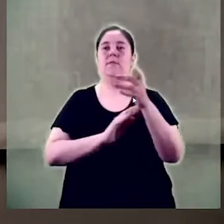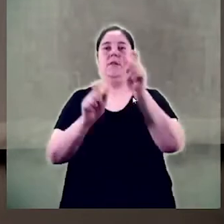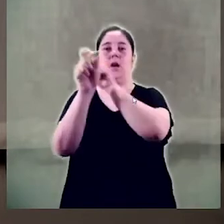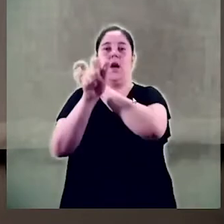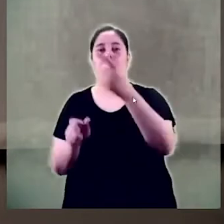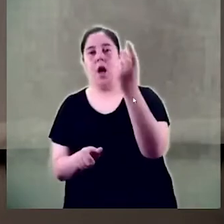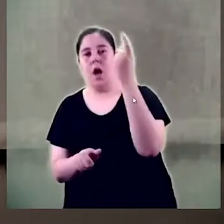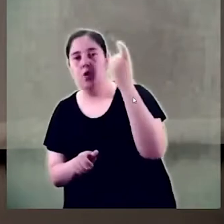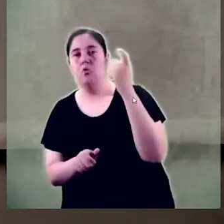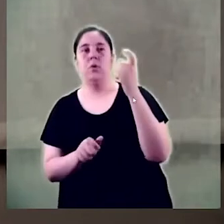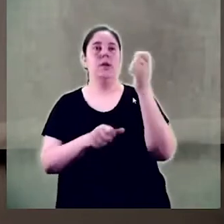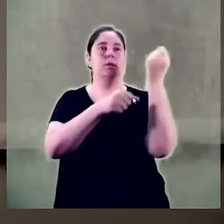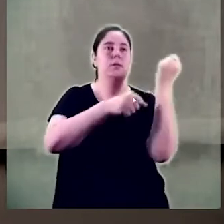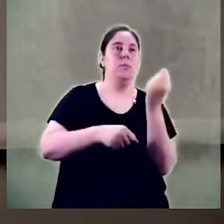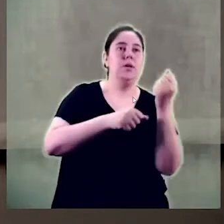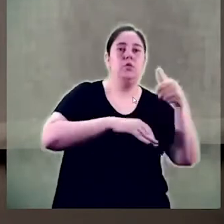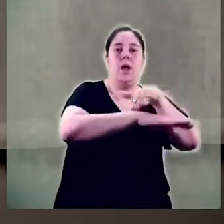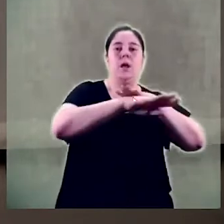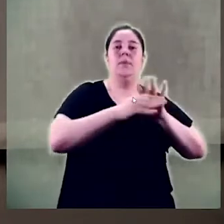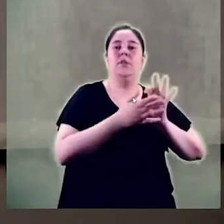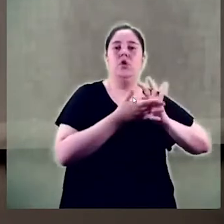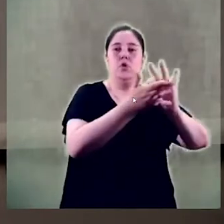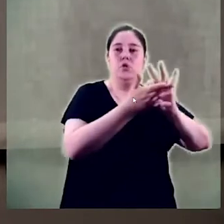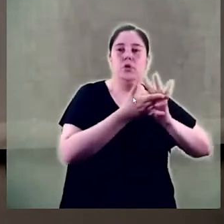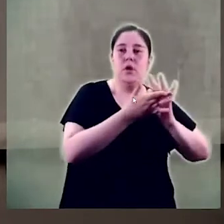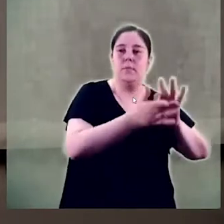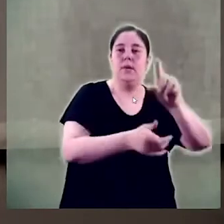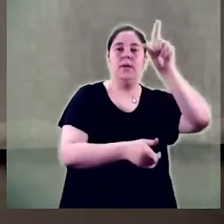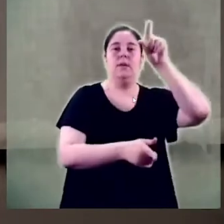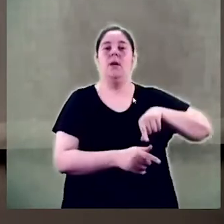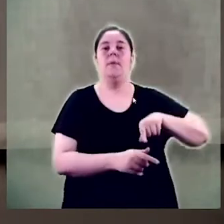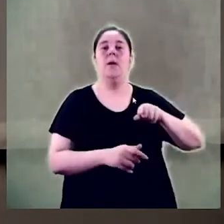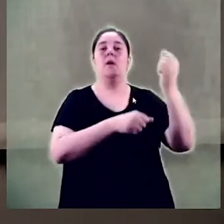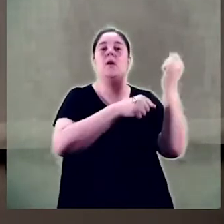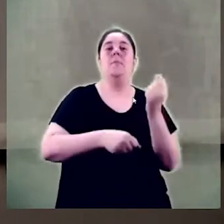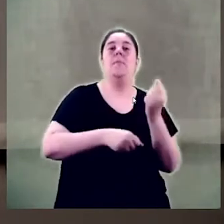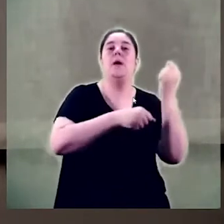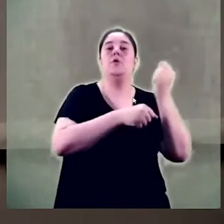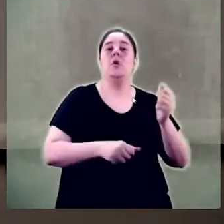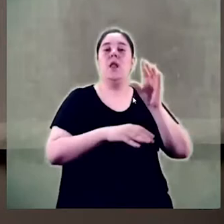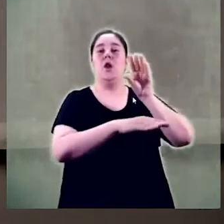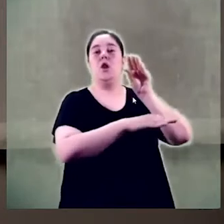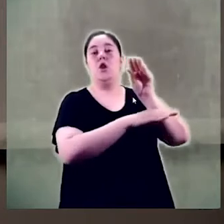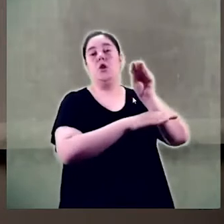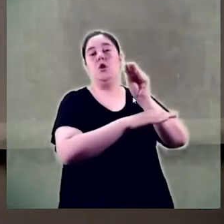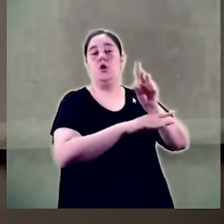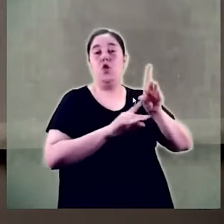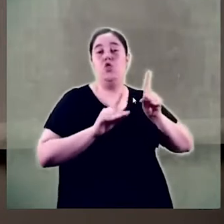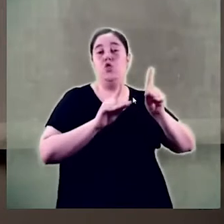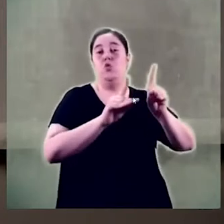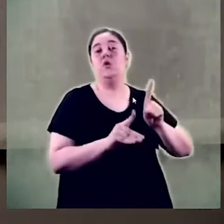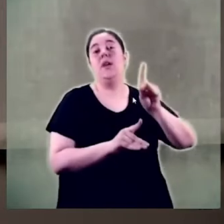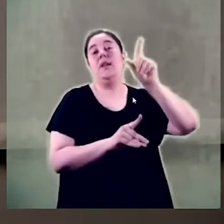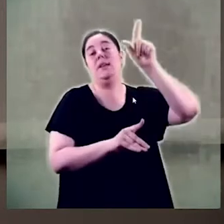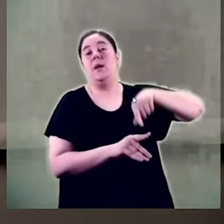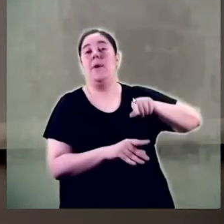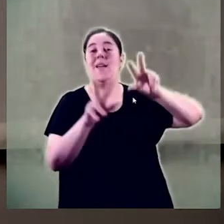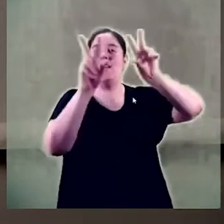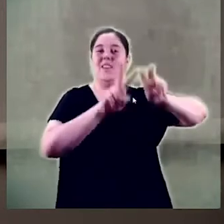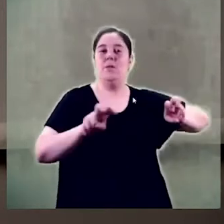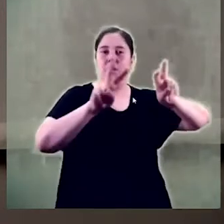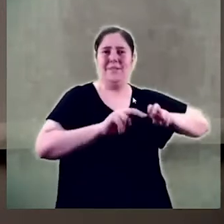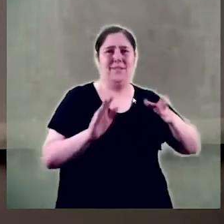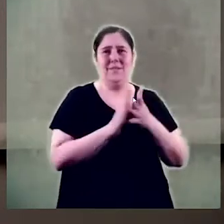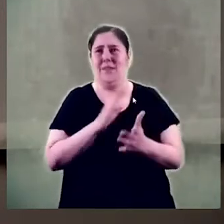personal d'administració i serveis i també PDI, personal docent investigador. Això ens enorgulleix, ens enforteix